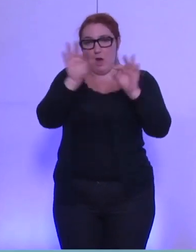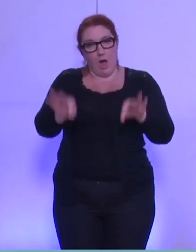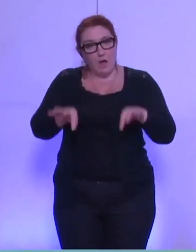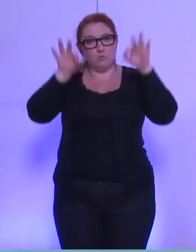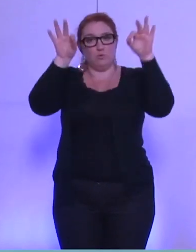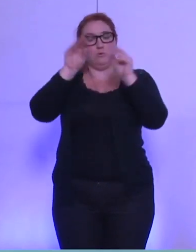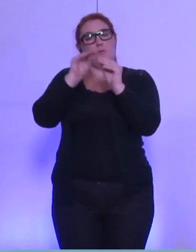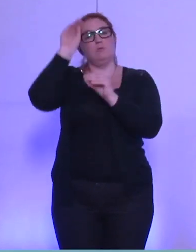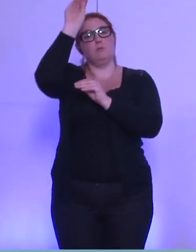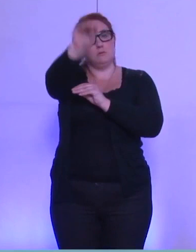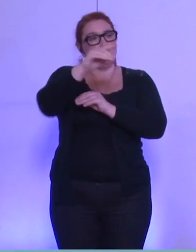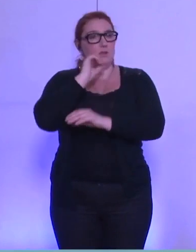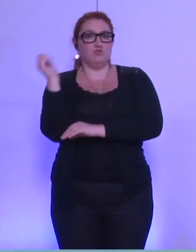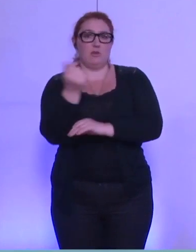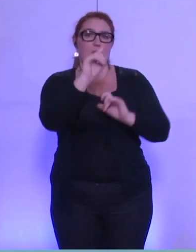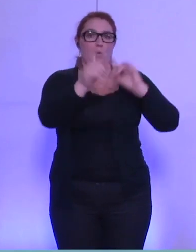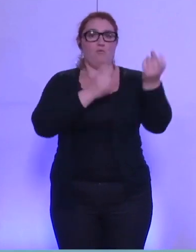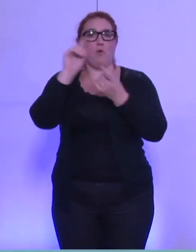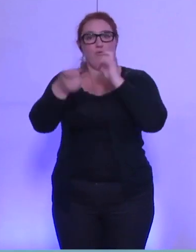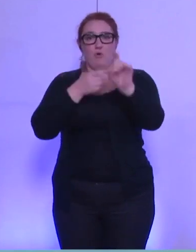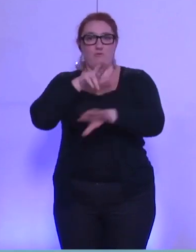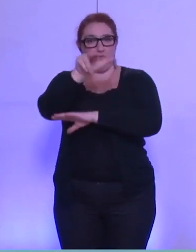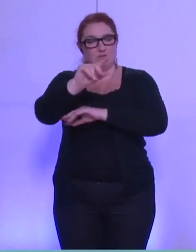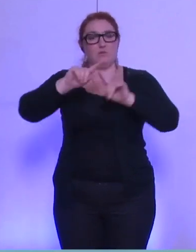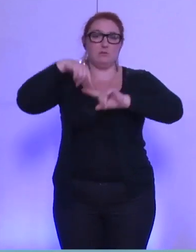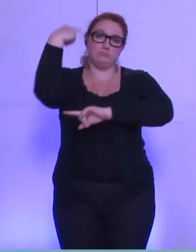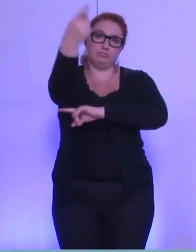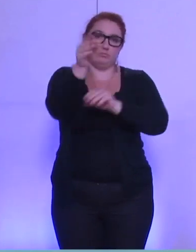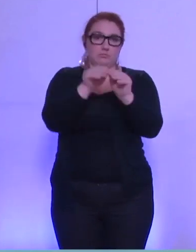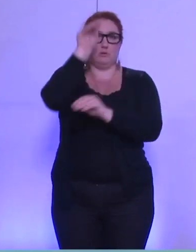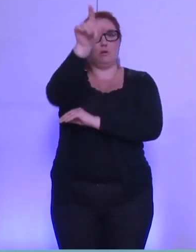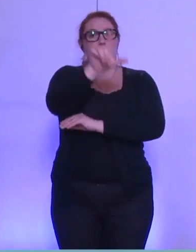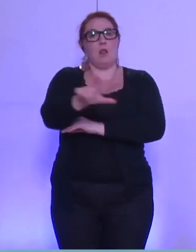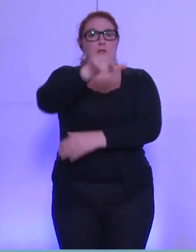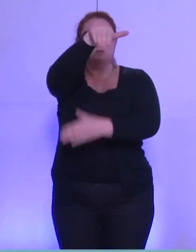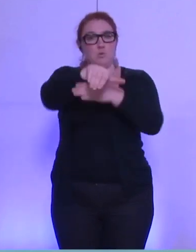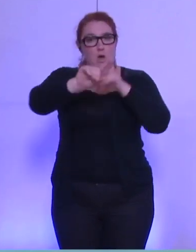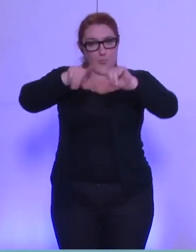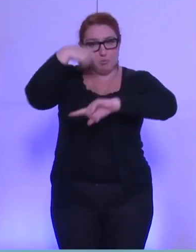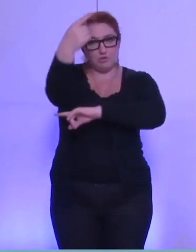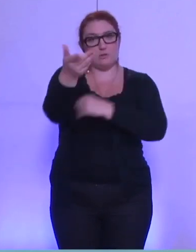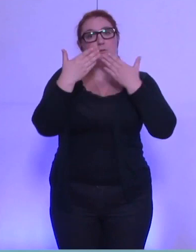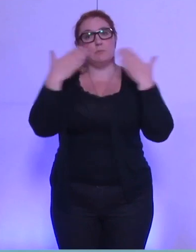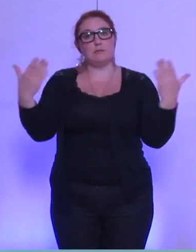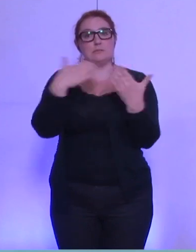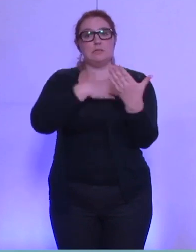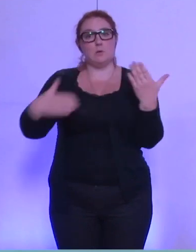se tiendra donc lundi prochain. Je vous remercie. Ce conseil municipal est donc terminé.